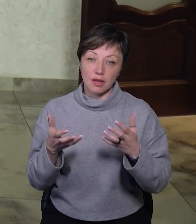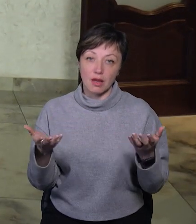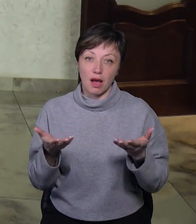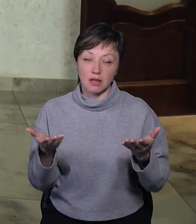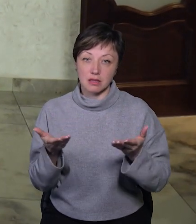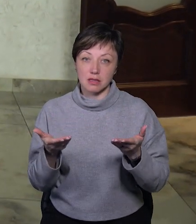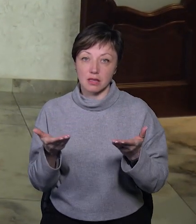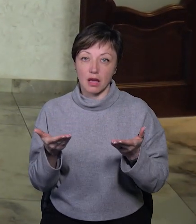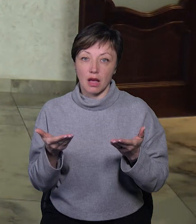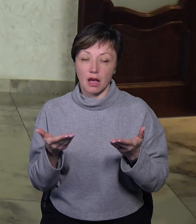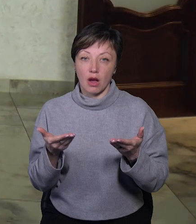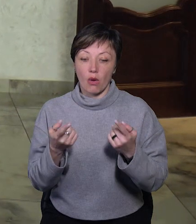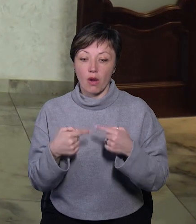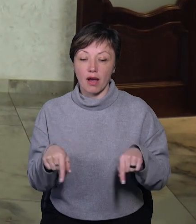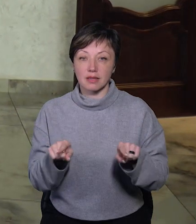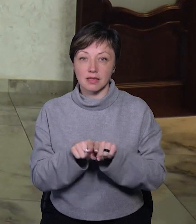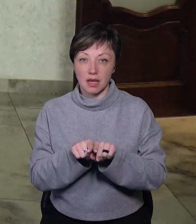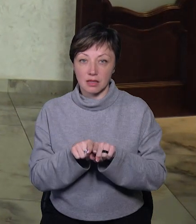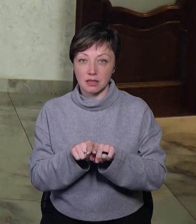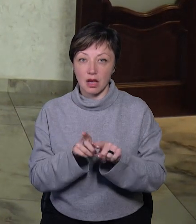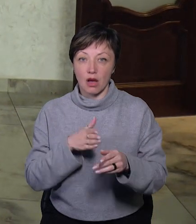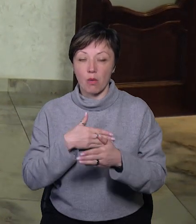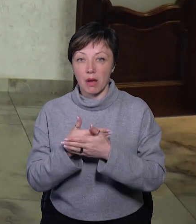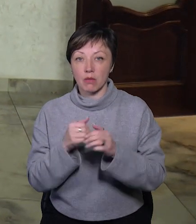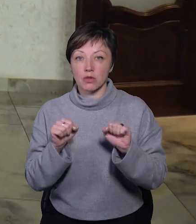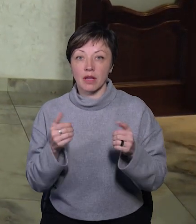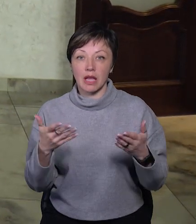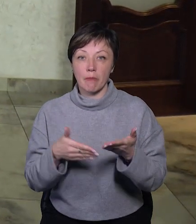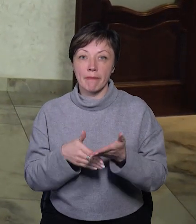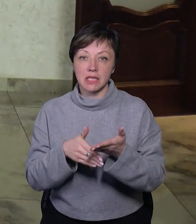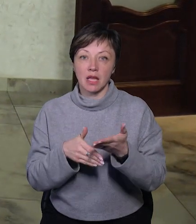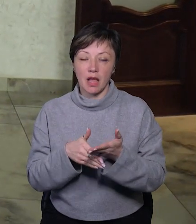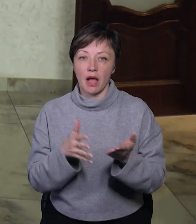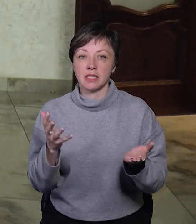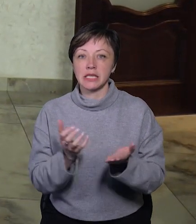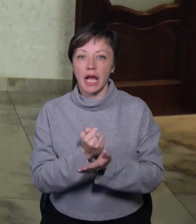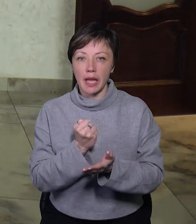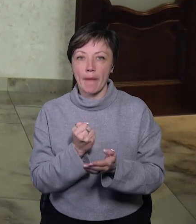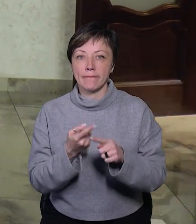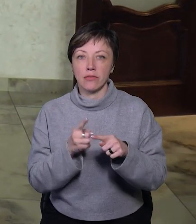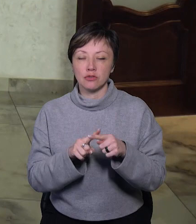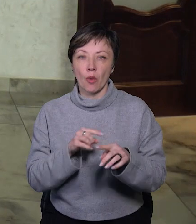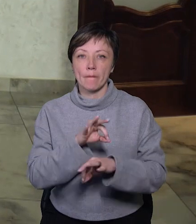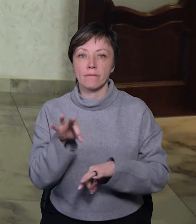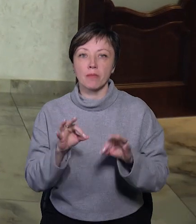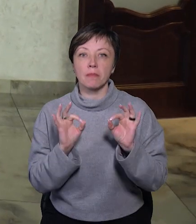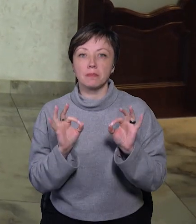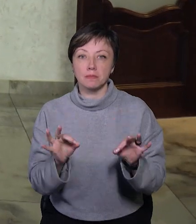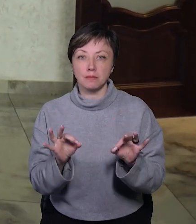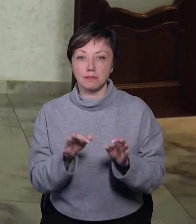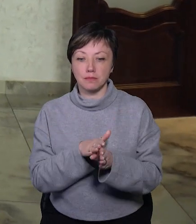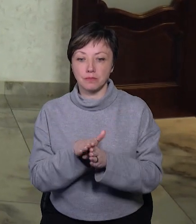організації громадські, можливо, якісь меценати. Ми знайдемо в цьому проєкті, як правильно